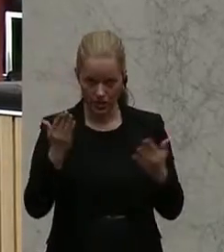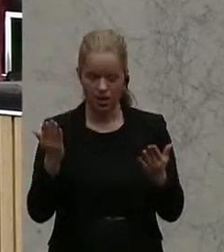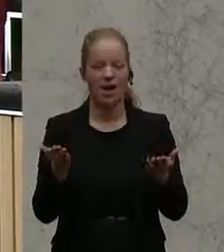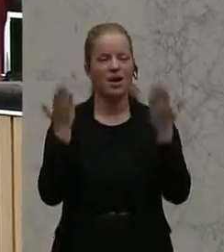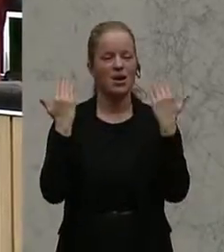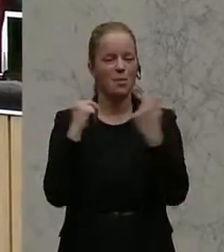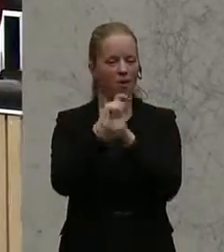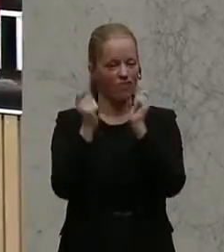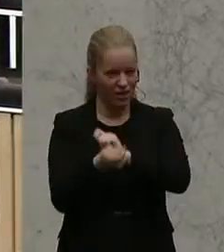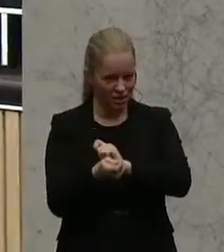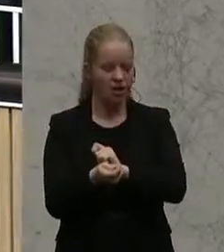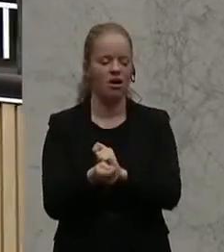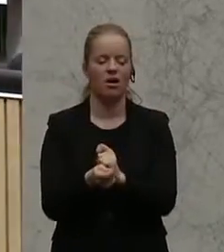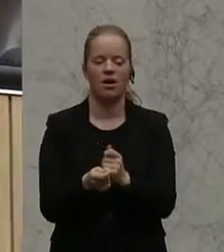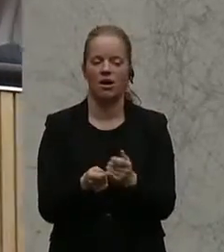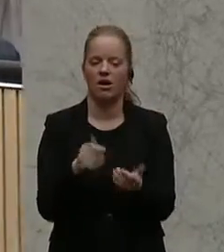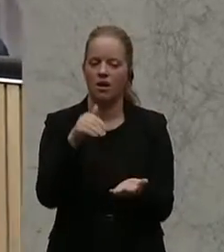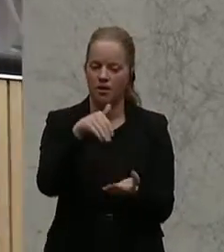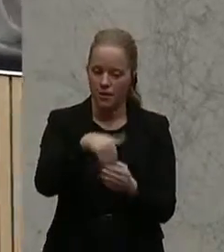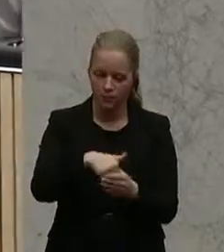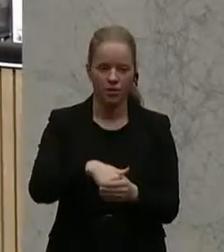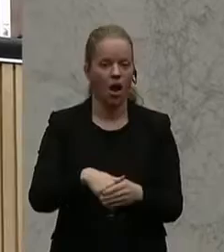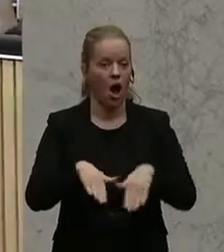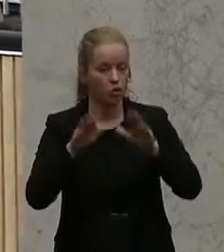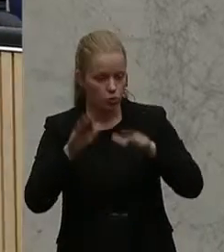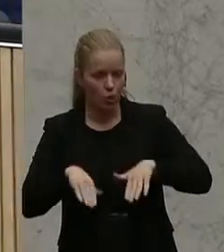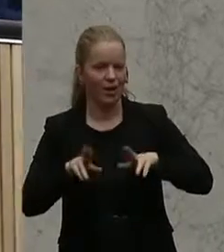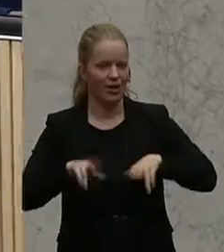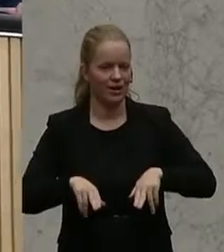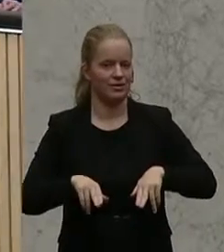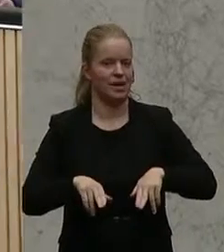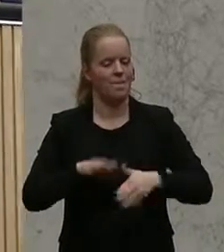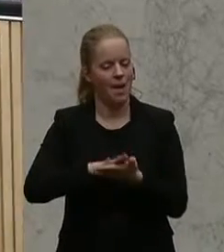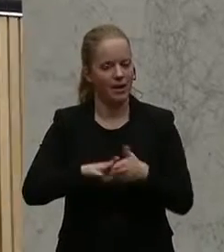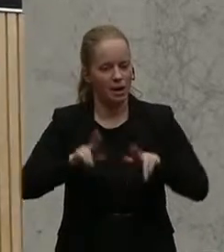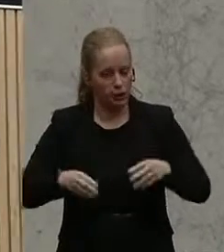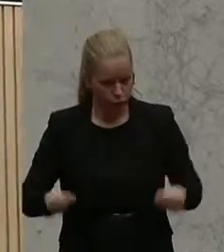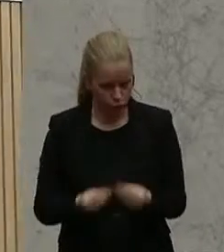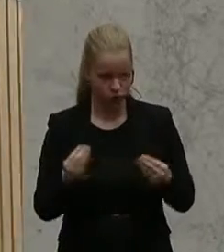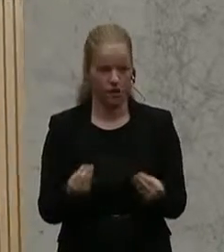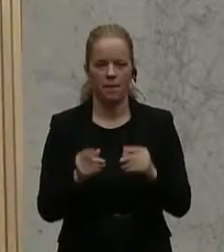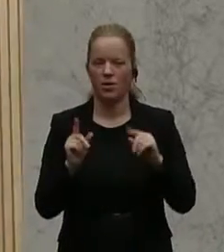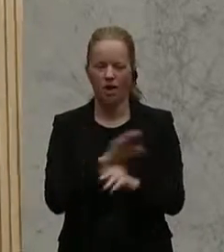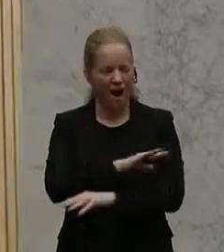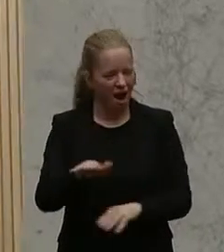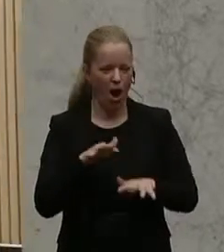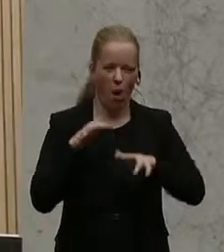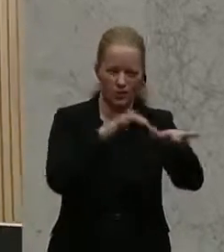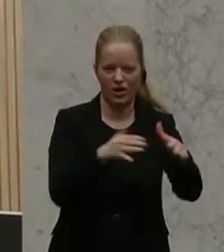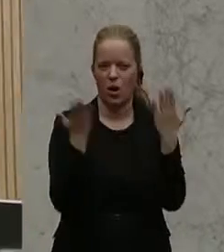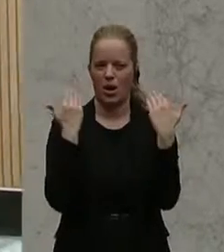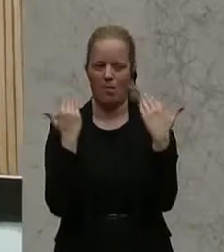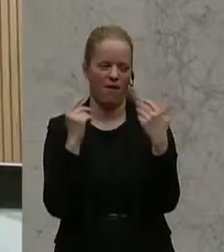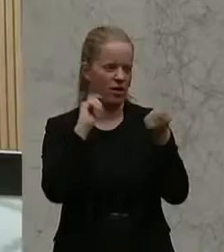und als Bleiberechtsgrund installiert und das seit 2014. Das heißt, alle Auswirkungen des Klimawandels, sei es die